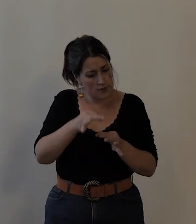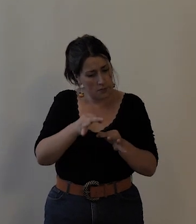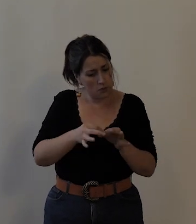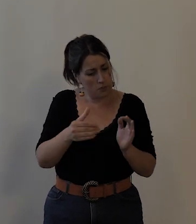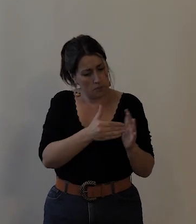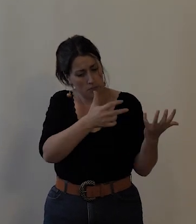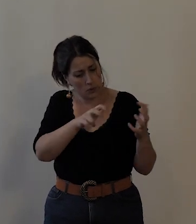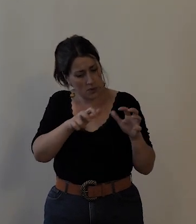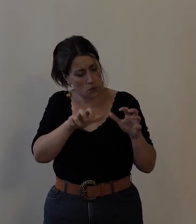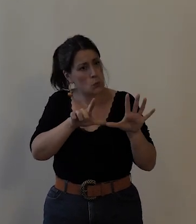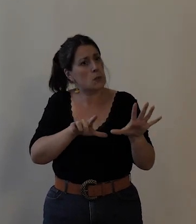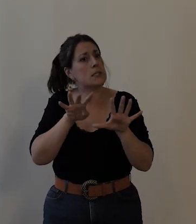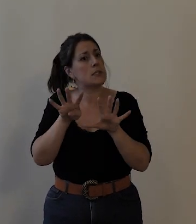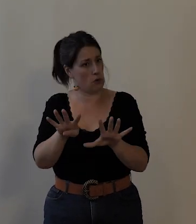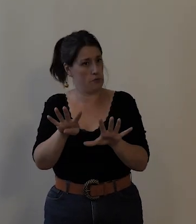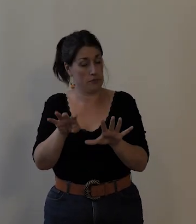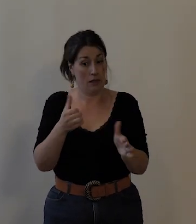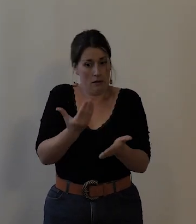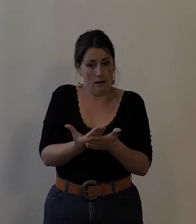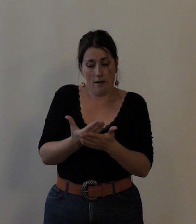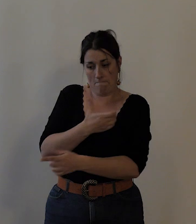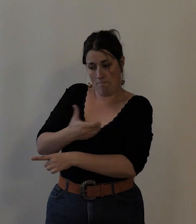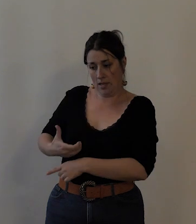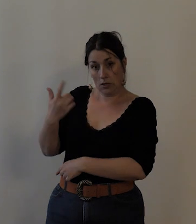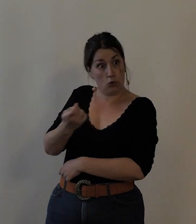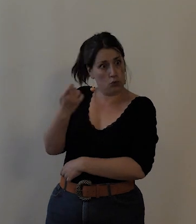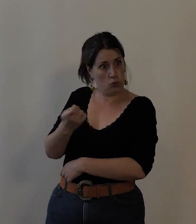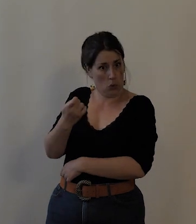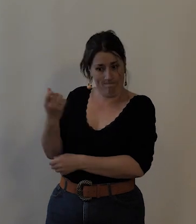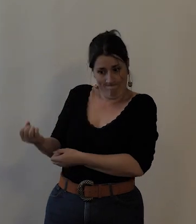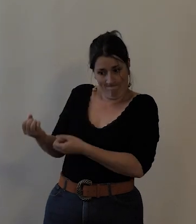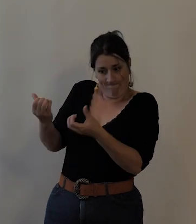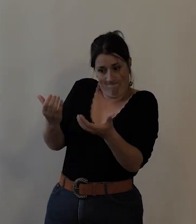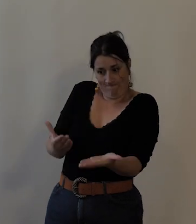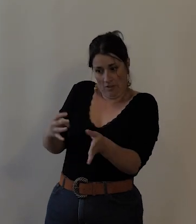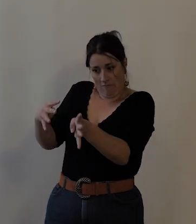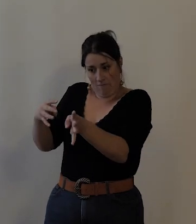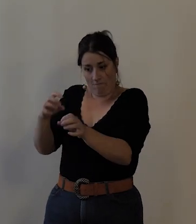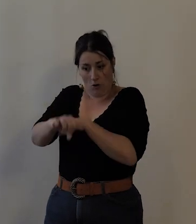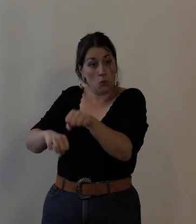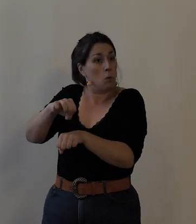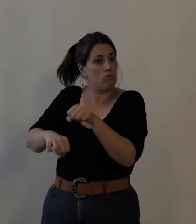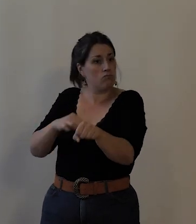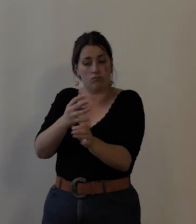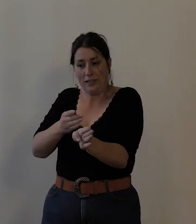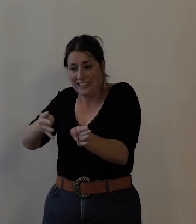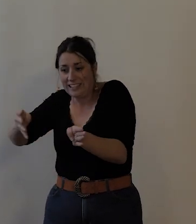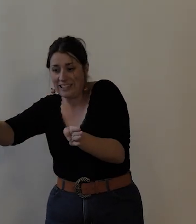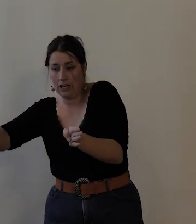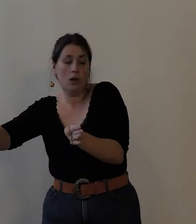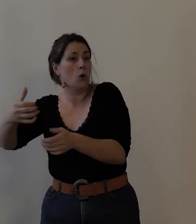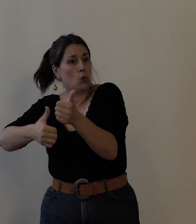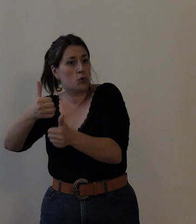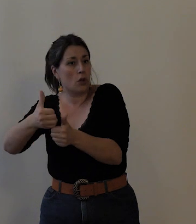1879, où la municipalité intègre donc une course de vélo-cypède à une fête